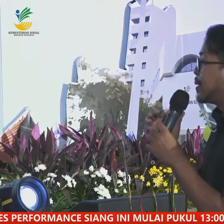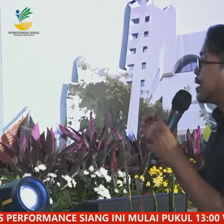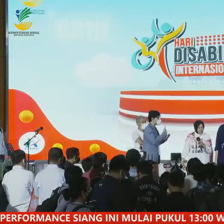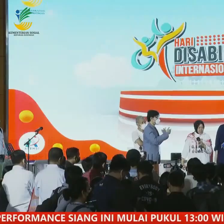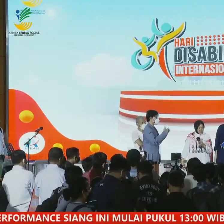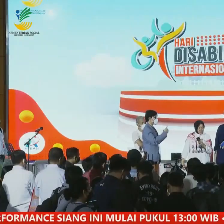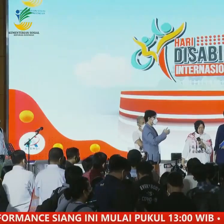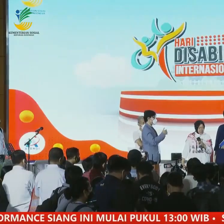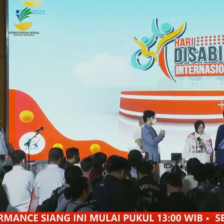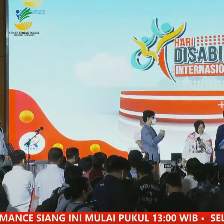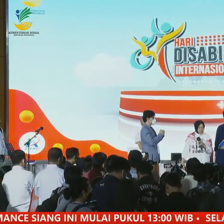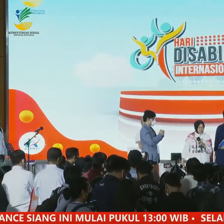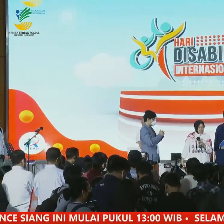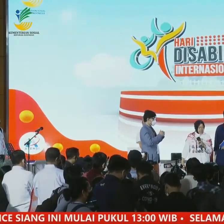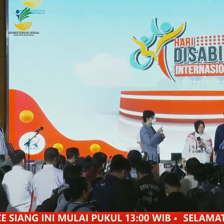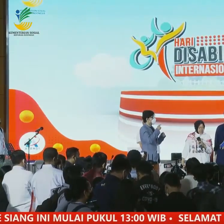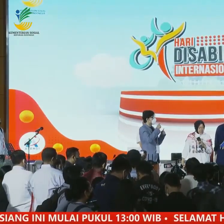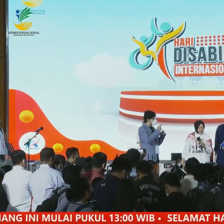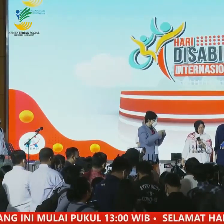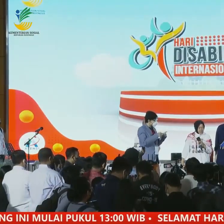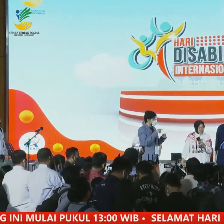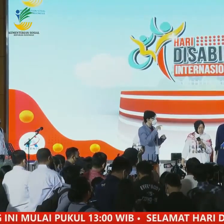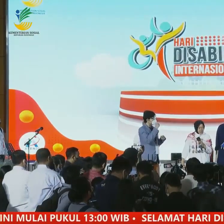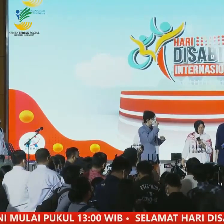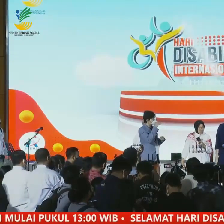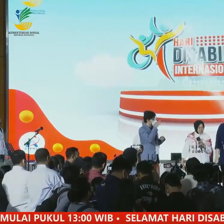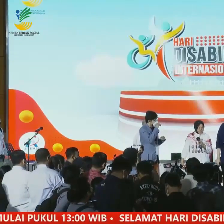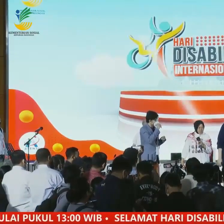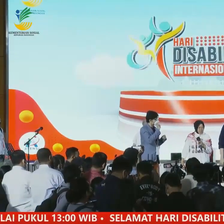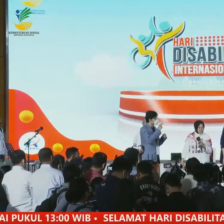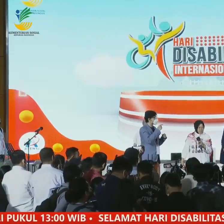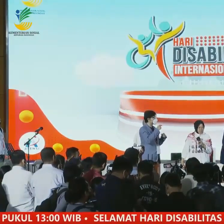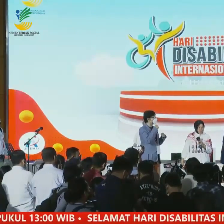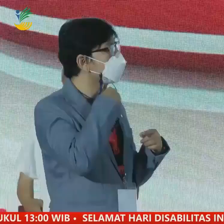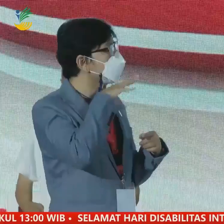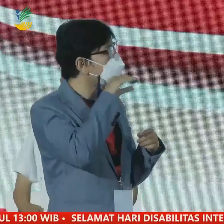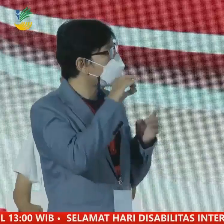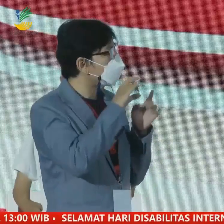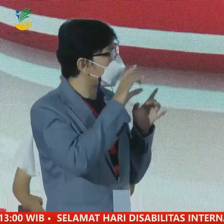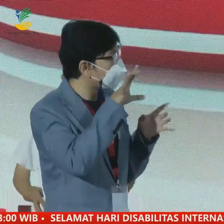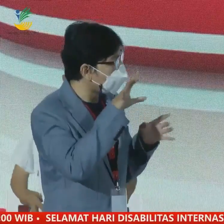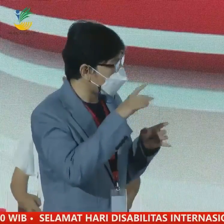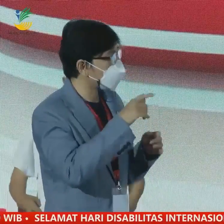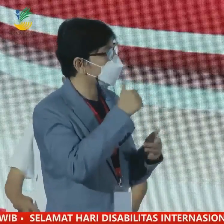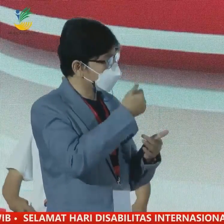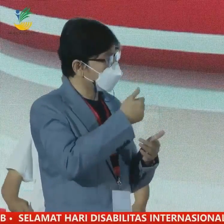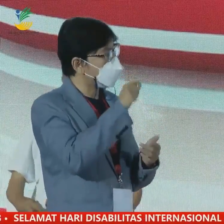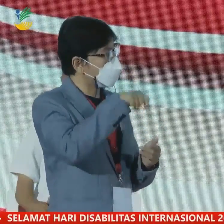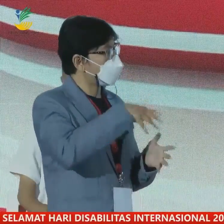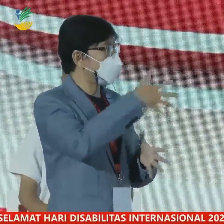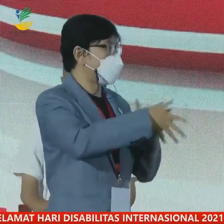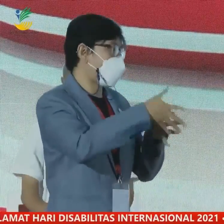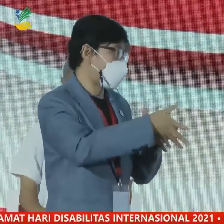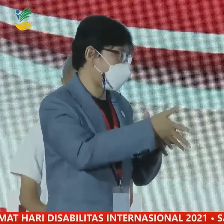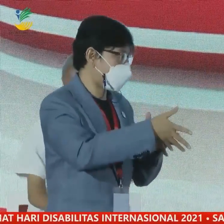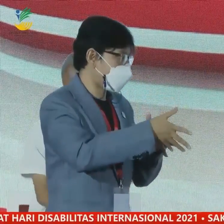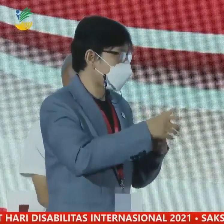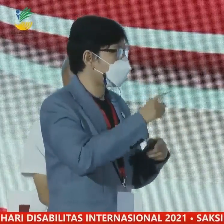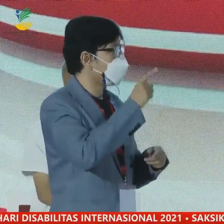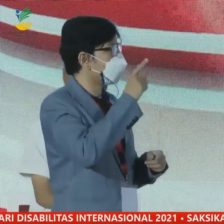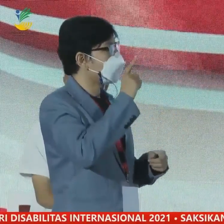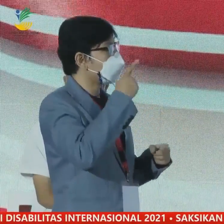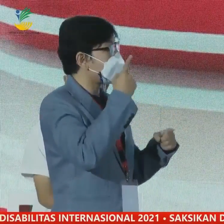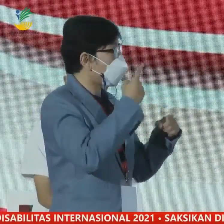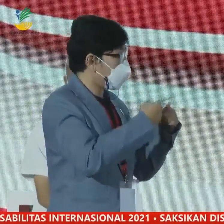apa, tulis dari sejak kecil, seperti Mbak Angki, dan kemampuan bahasa isaratnya juga beragam-beragam. Ada yang bisa bahasa isarat, ada yang tidak bisa berbahasa isarat.